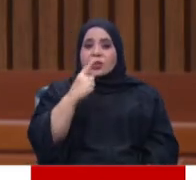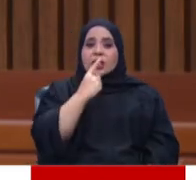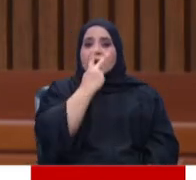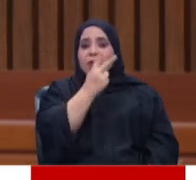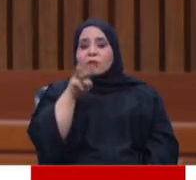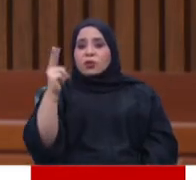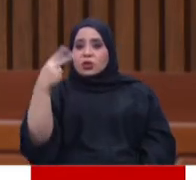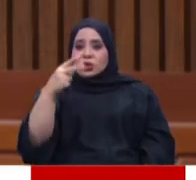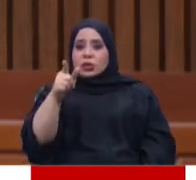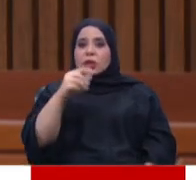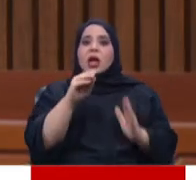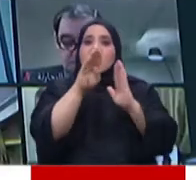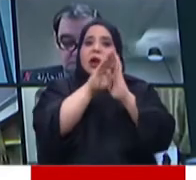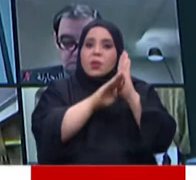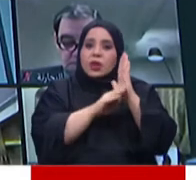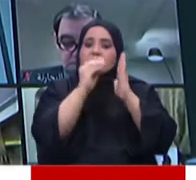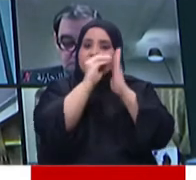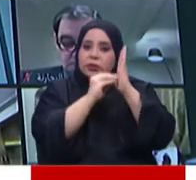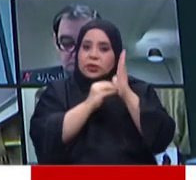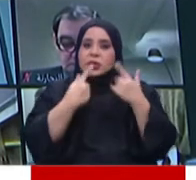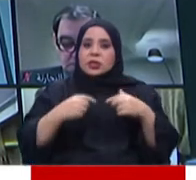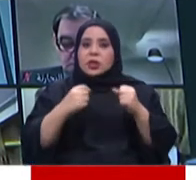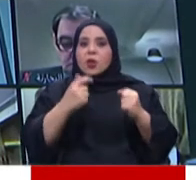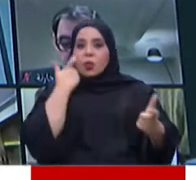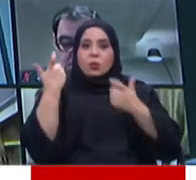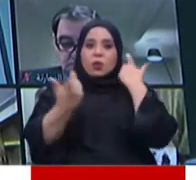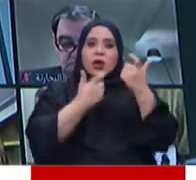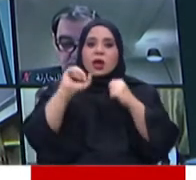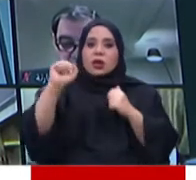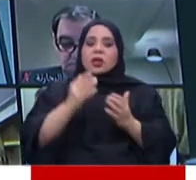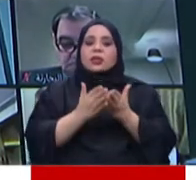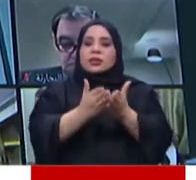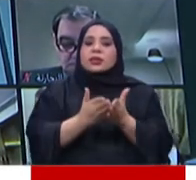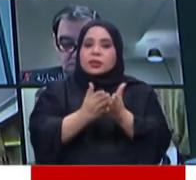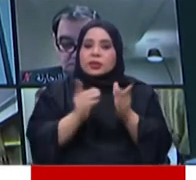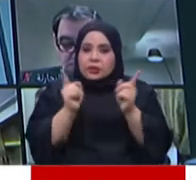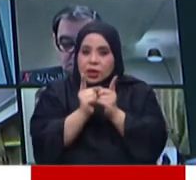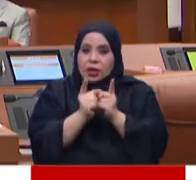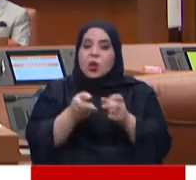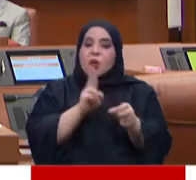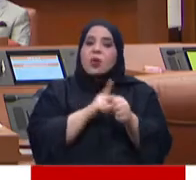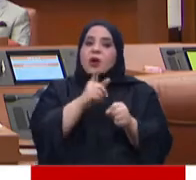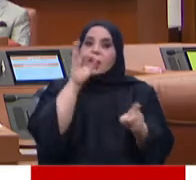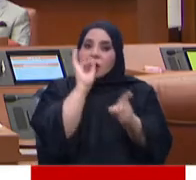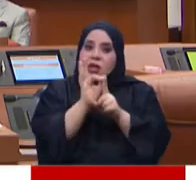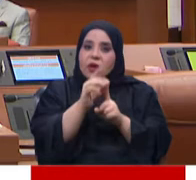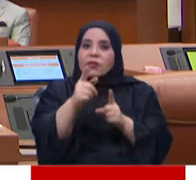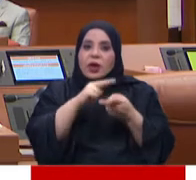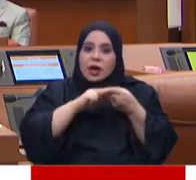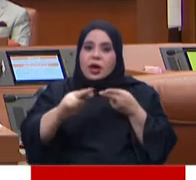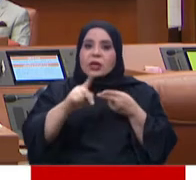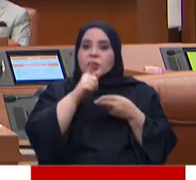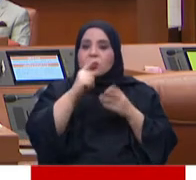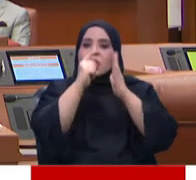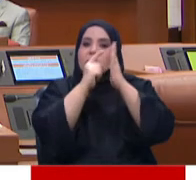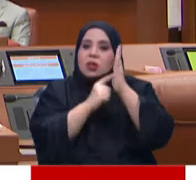بشأن قواعد التسجيل والسلامة والمراقبة الخاصة بالسفن الصغيرة والذي يهدف إلى معالجة الفراغ التشريعي